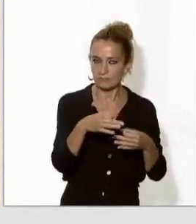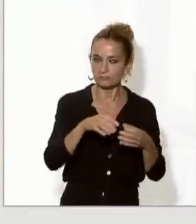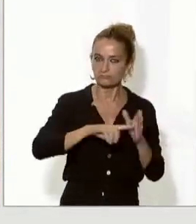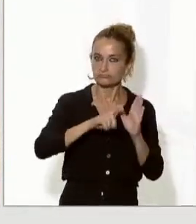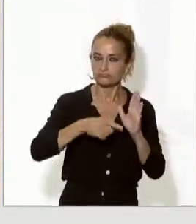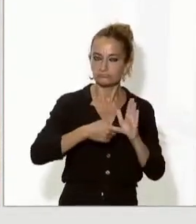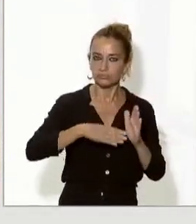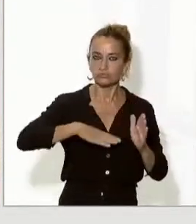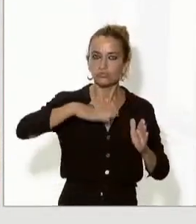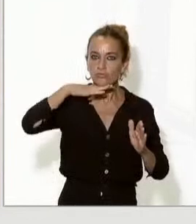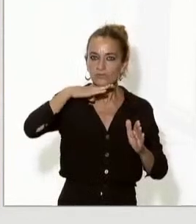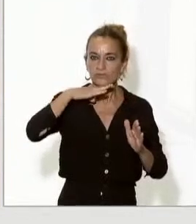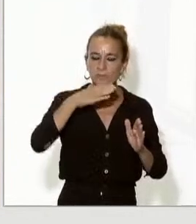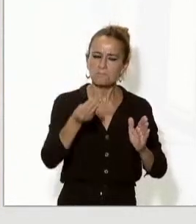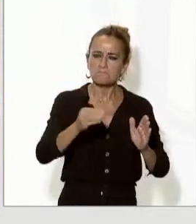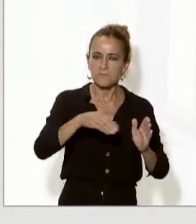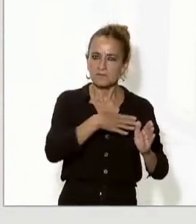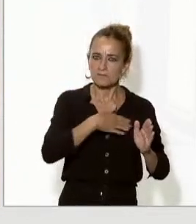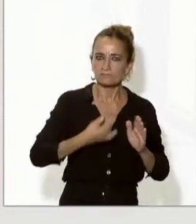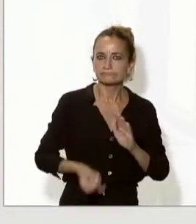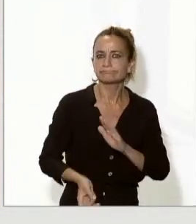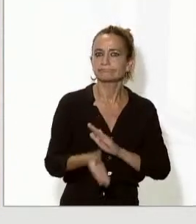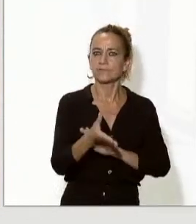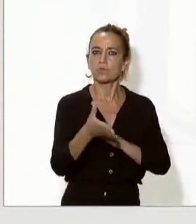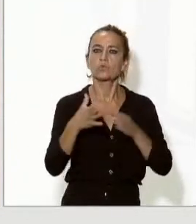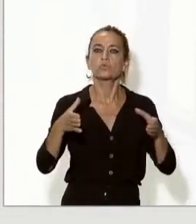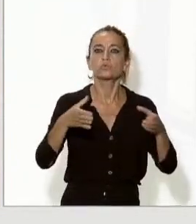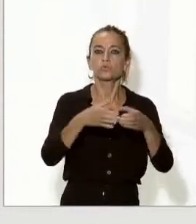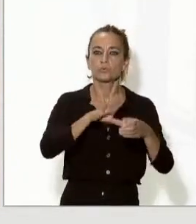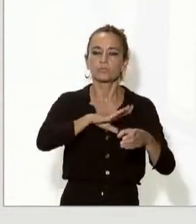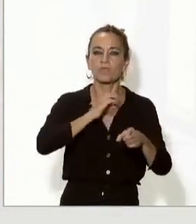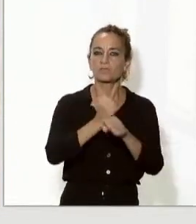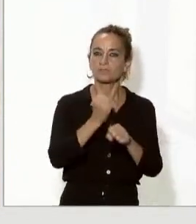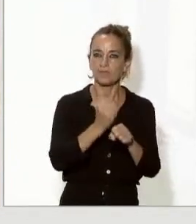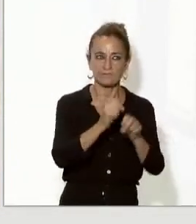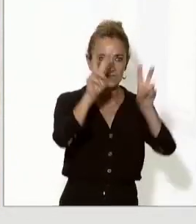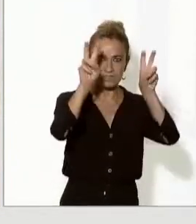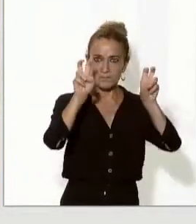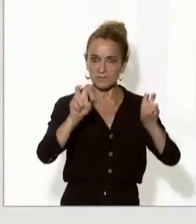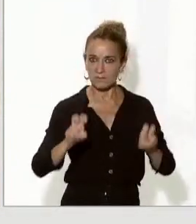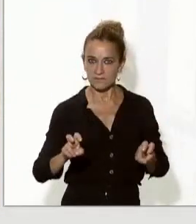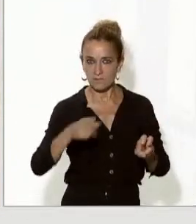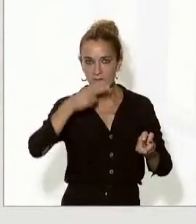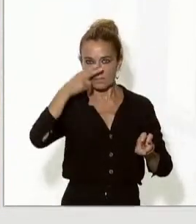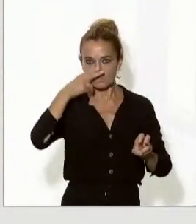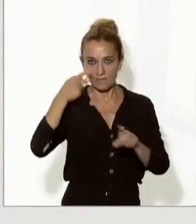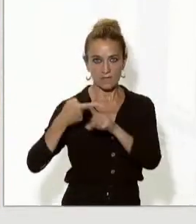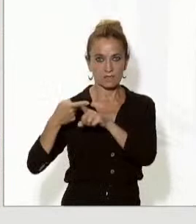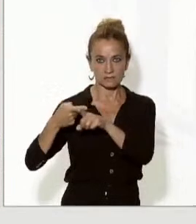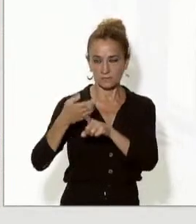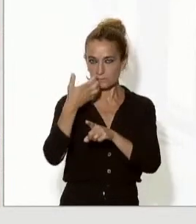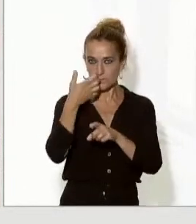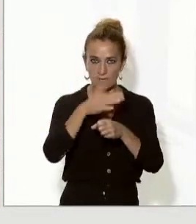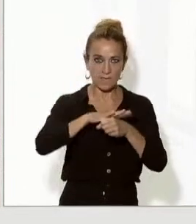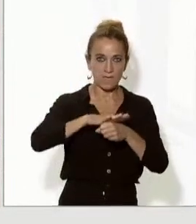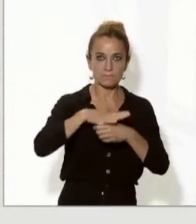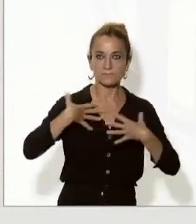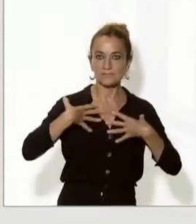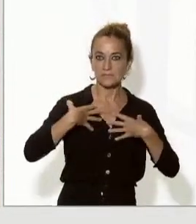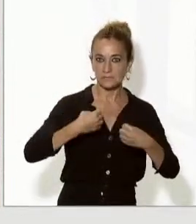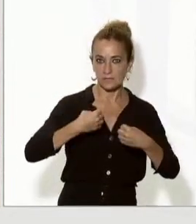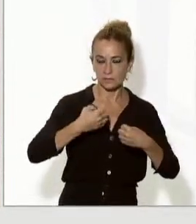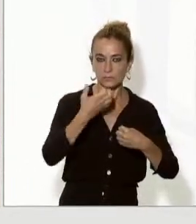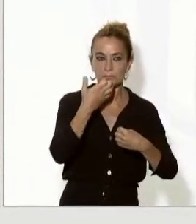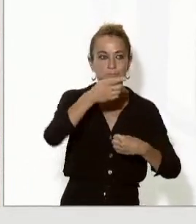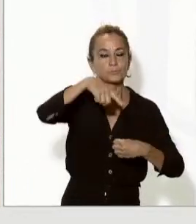la creació de grups de treball específics en temàtiques que també són d'interès comú en matèria de salut. Vostès